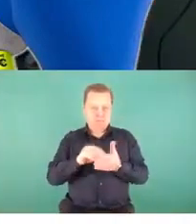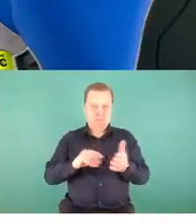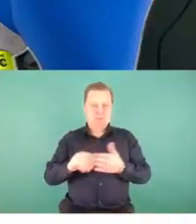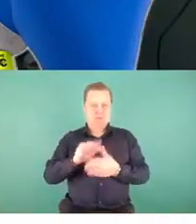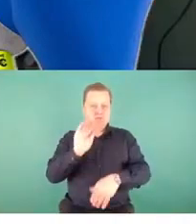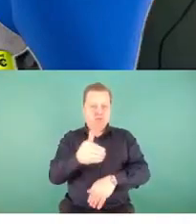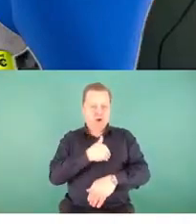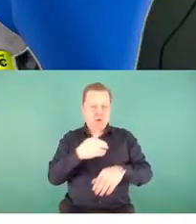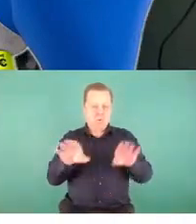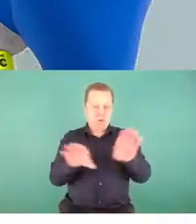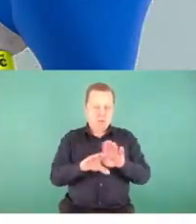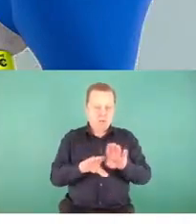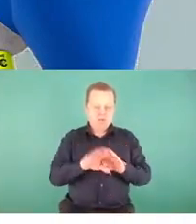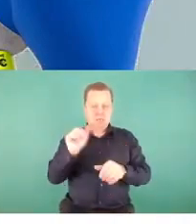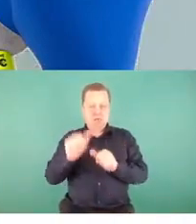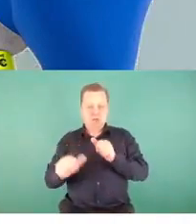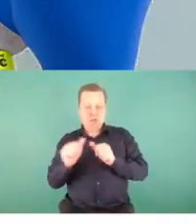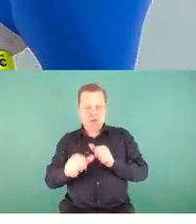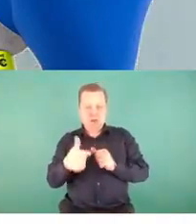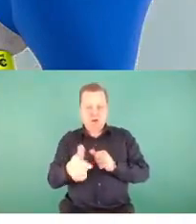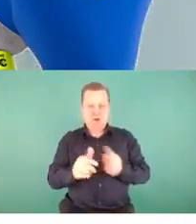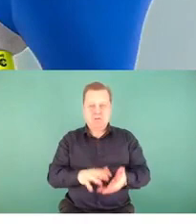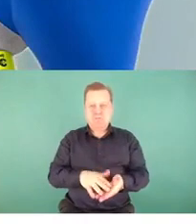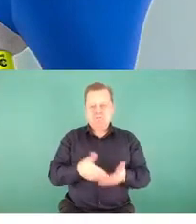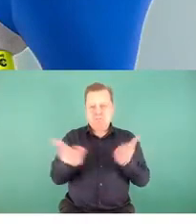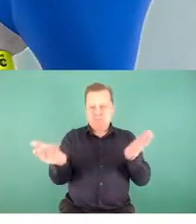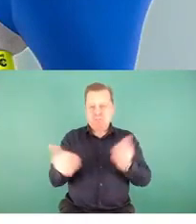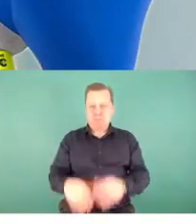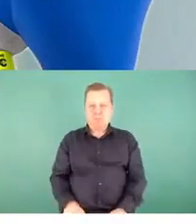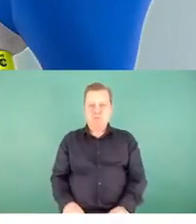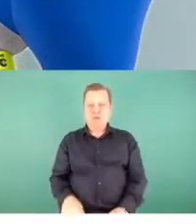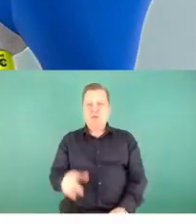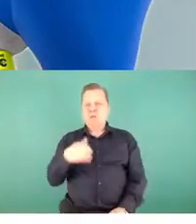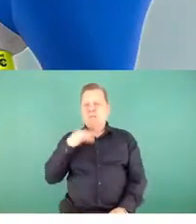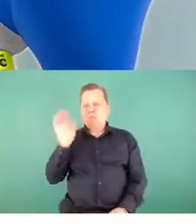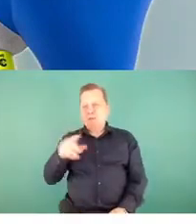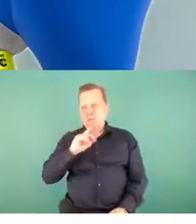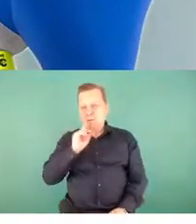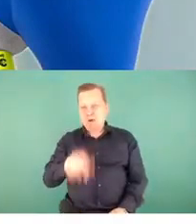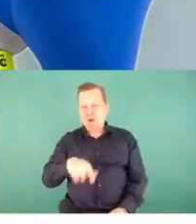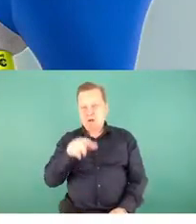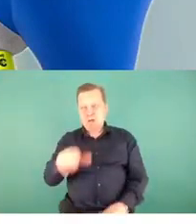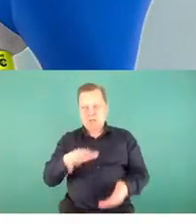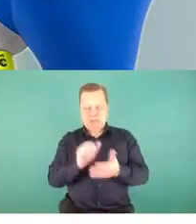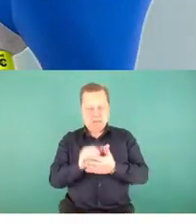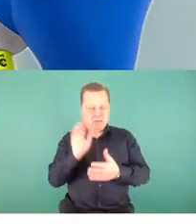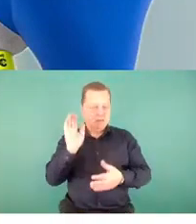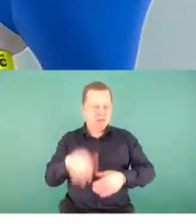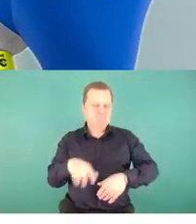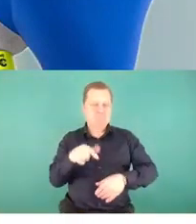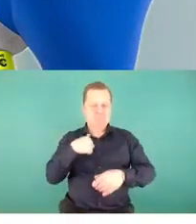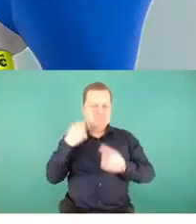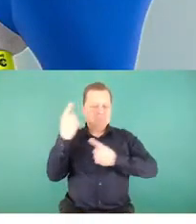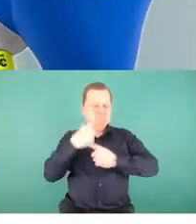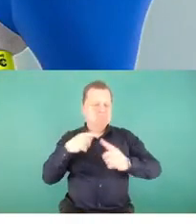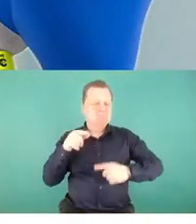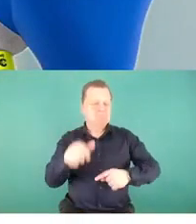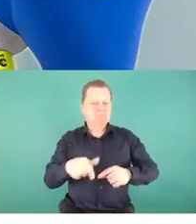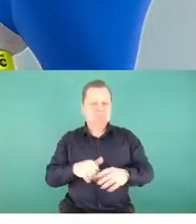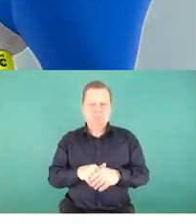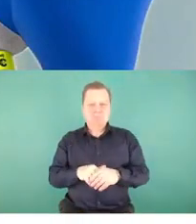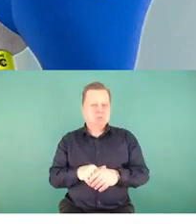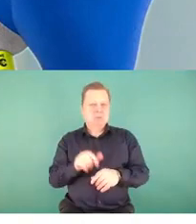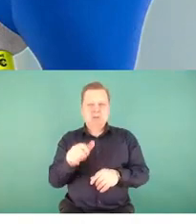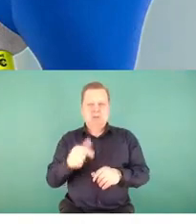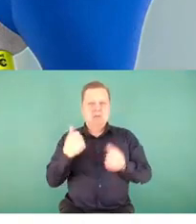podstawowych i przedszkolach. Czystym sumieniem mogłabym polecić zajęcia jak najbardziej. Uważam, że są